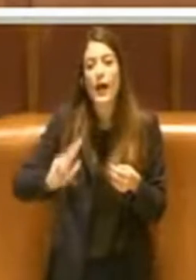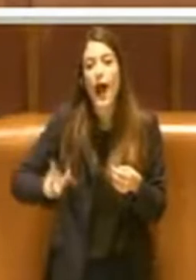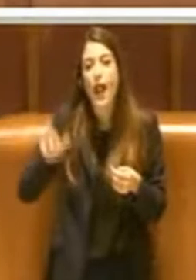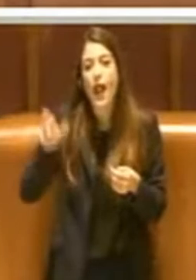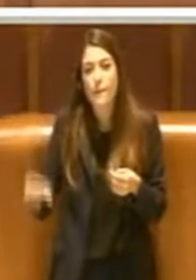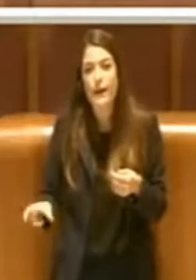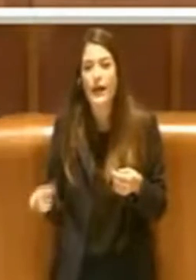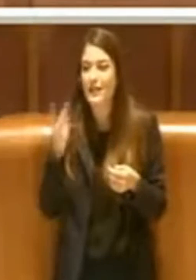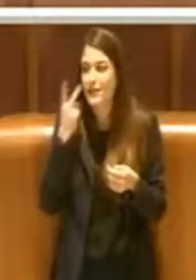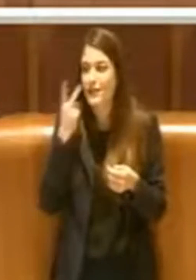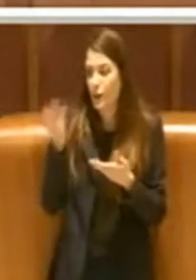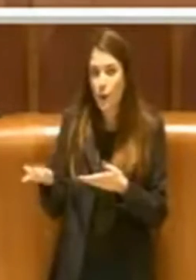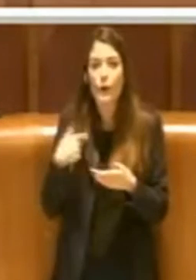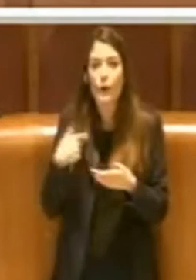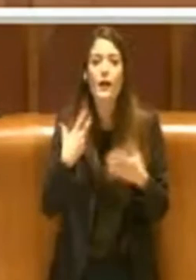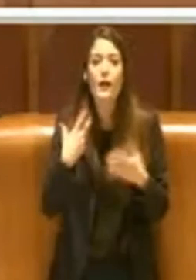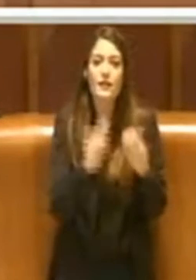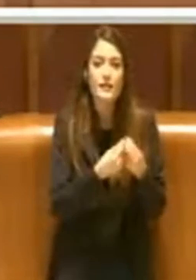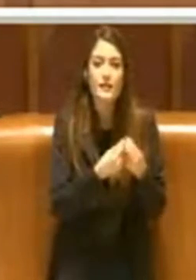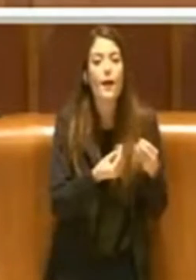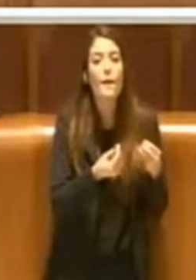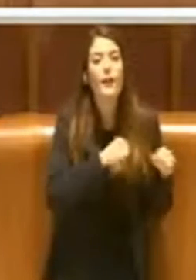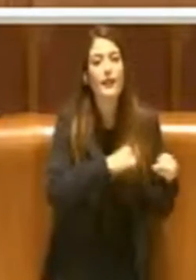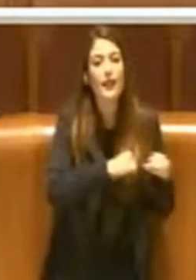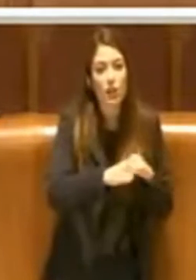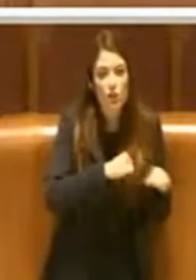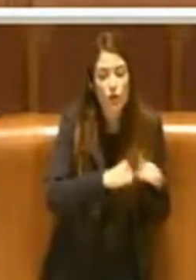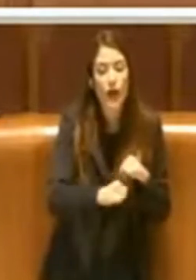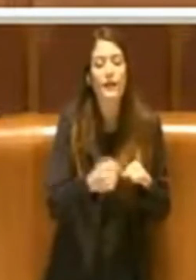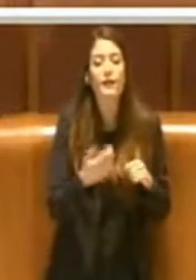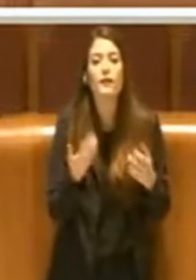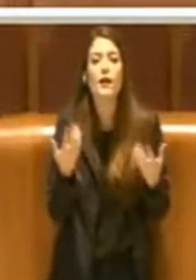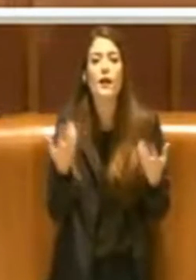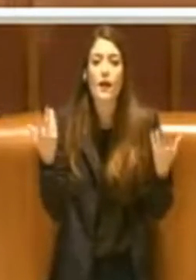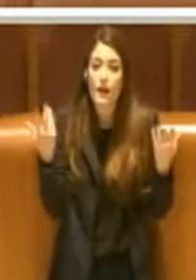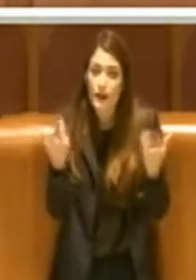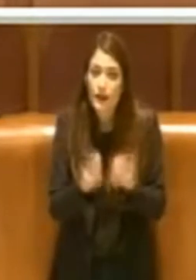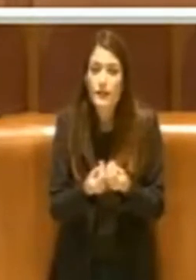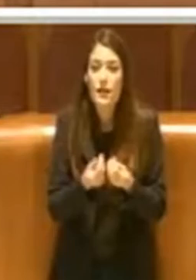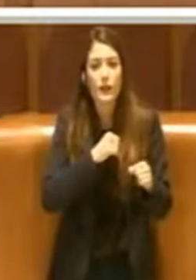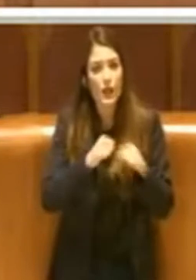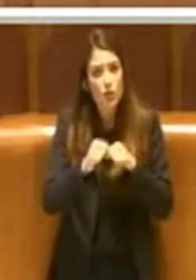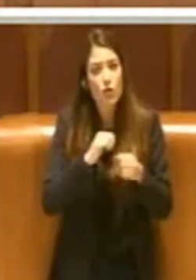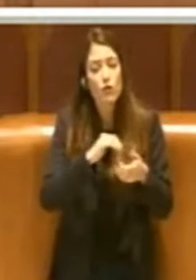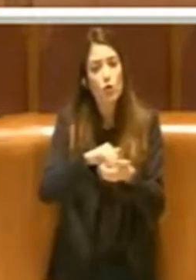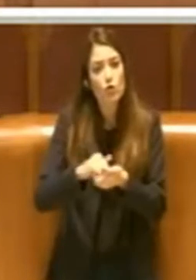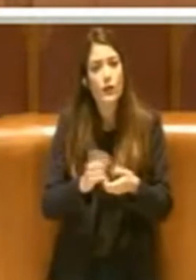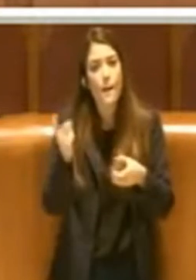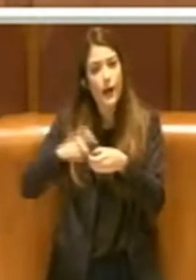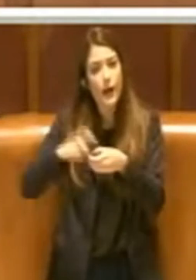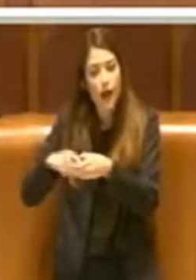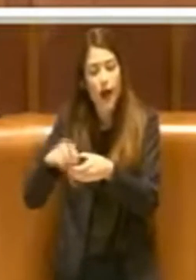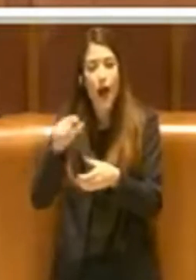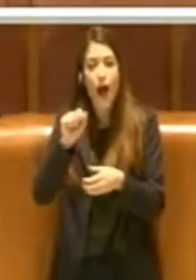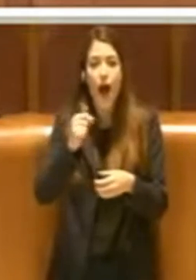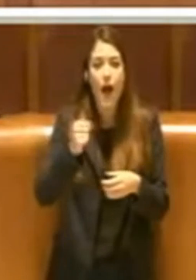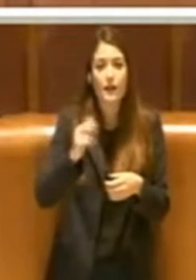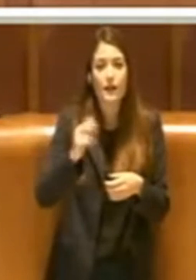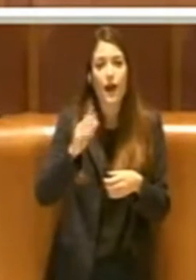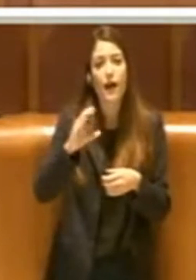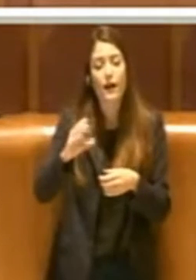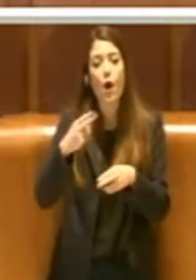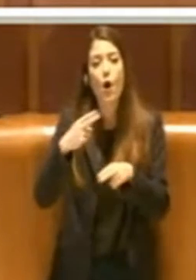i nostri dirigenti, con i dirigenti delle nostre società partecipate, Atac, Roma Servizi,